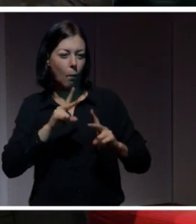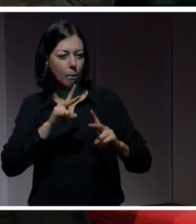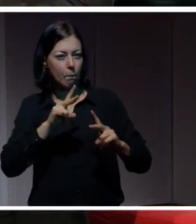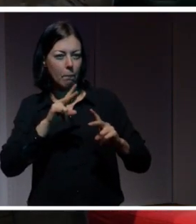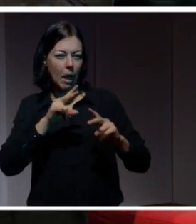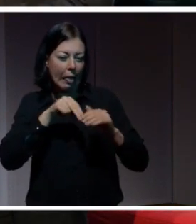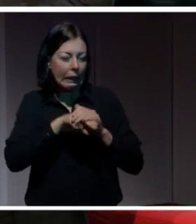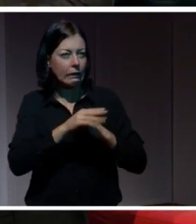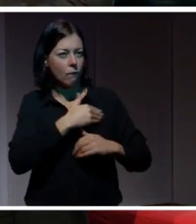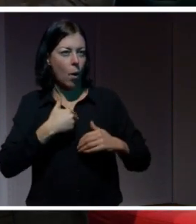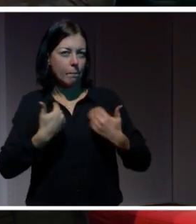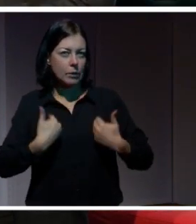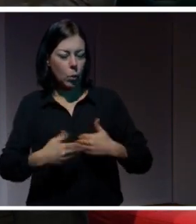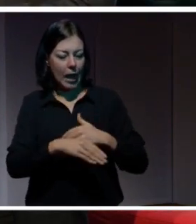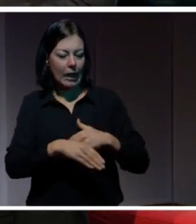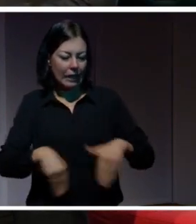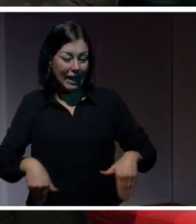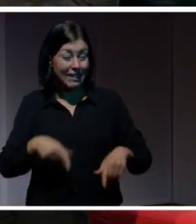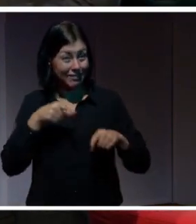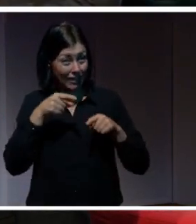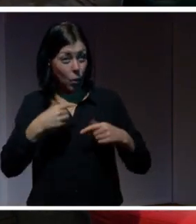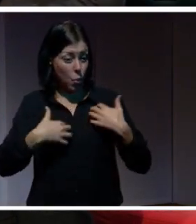oron har ökat väldigt mycket under en femårsperiod.